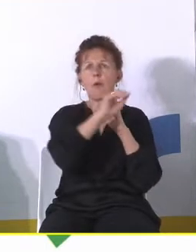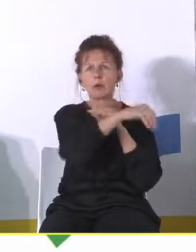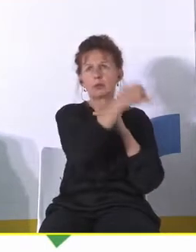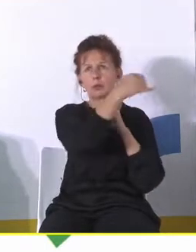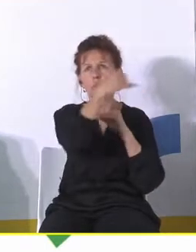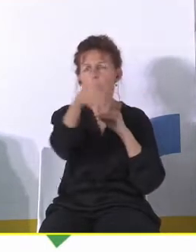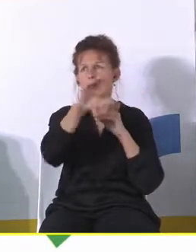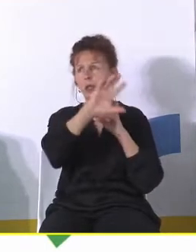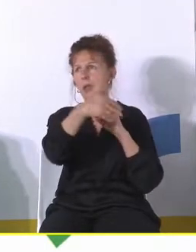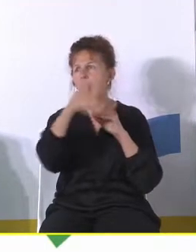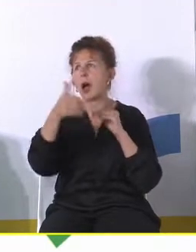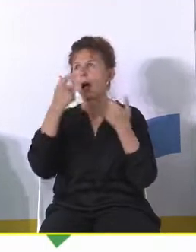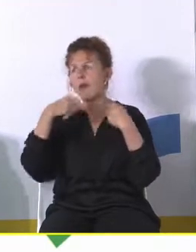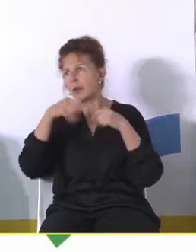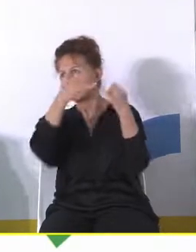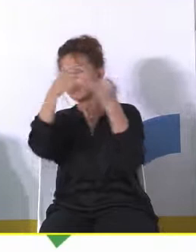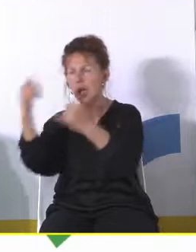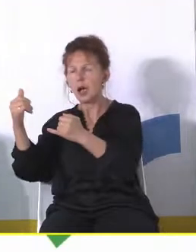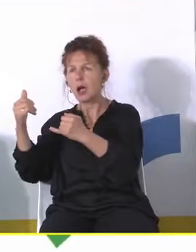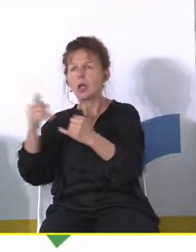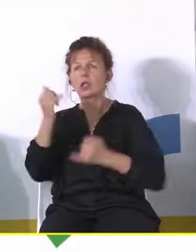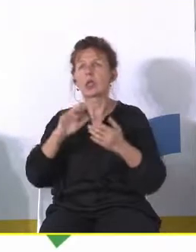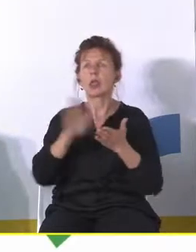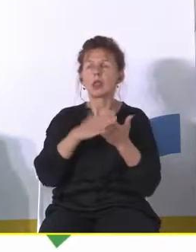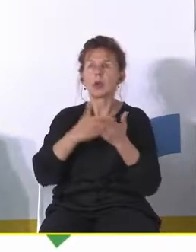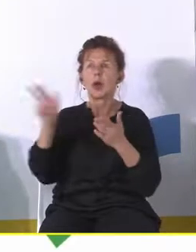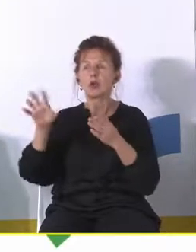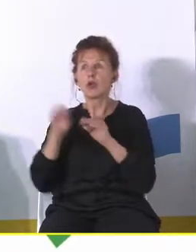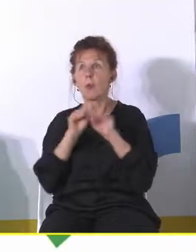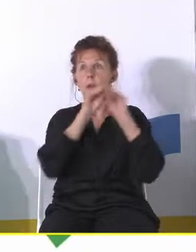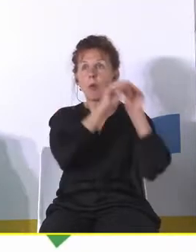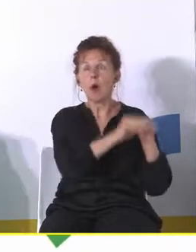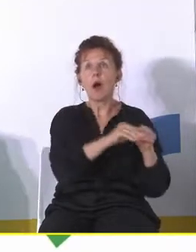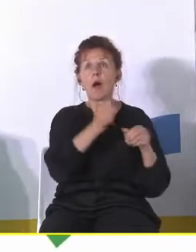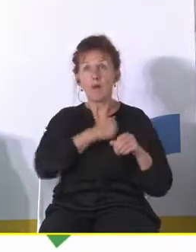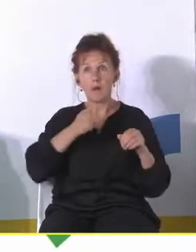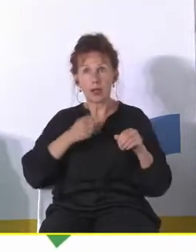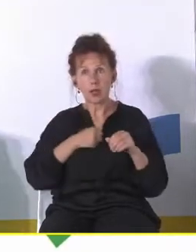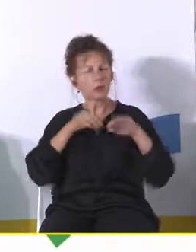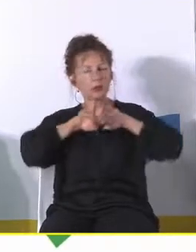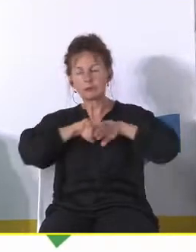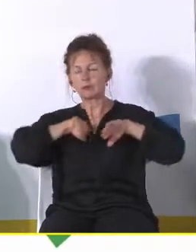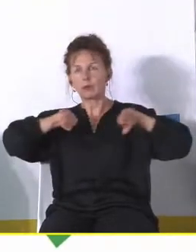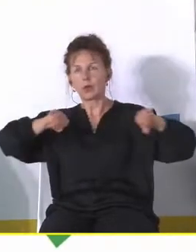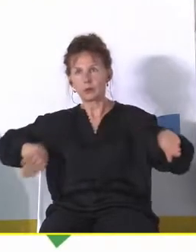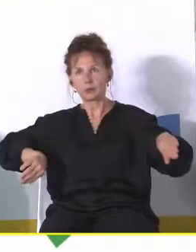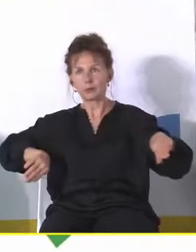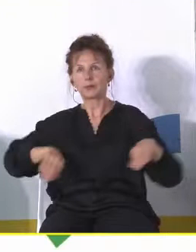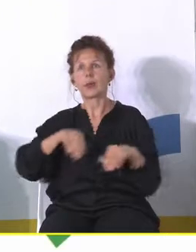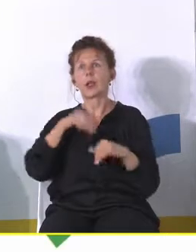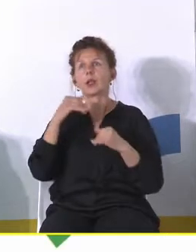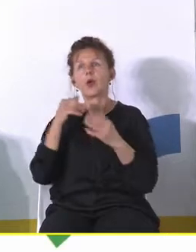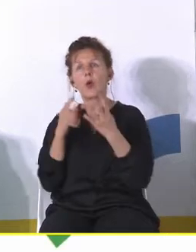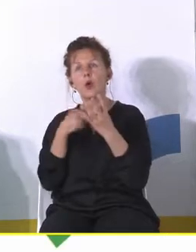miejscowości. Tutaj pomijam te osoby, które wyprowadzają się na przykład do Warszawy. To jest zupełnie inna kategoria osób. I tutaj właśnie dodałbym temu jeszcze jedną